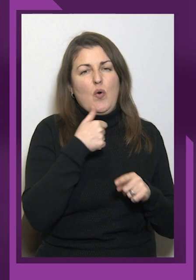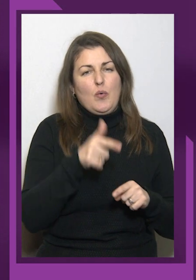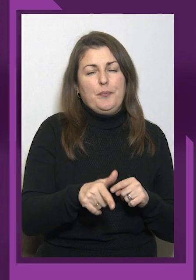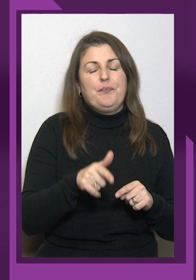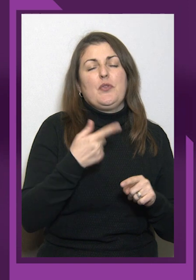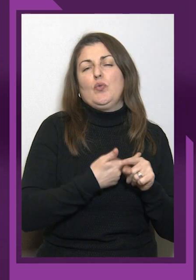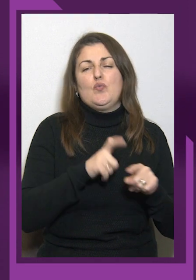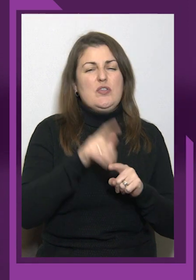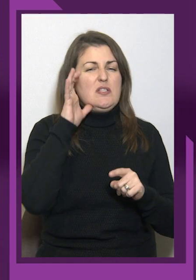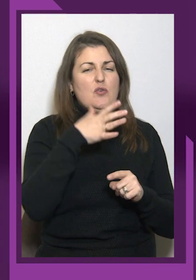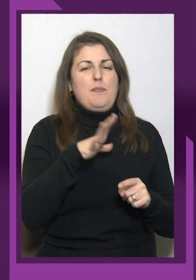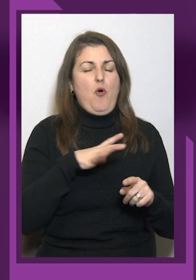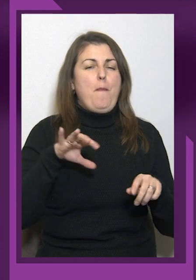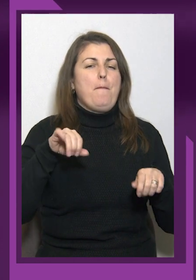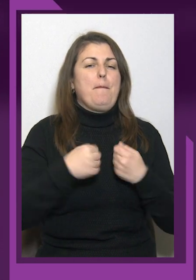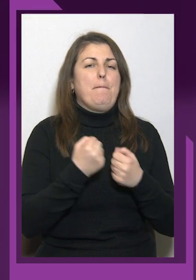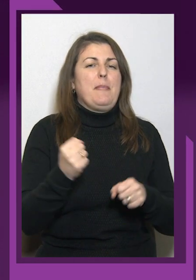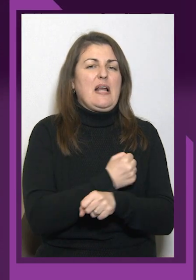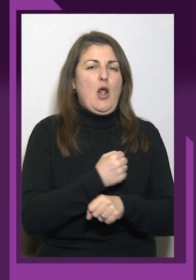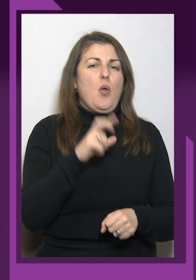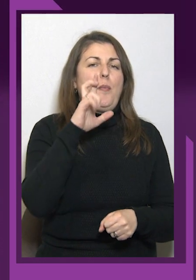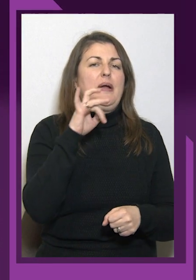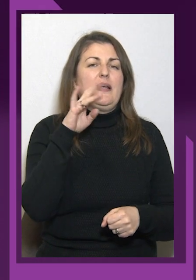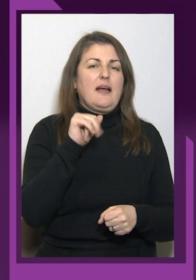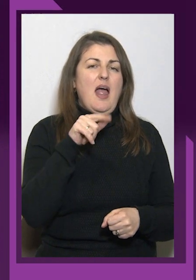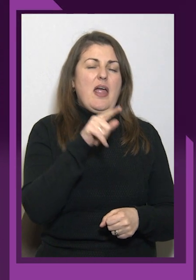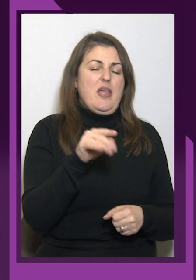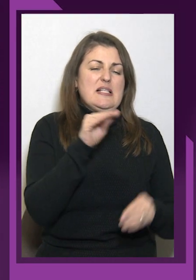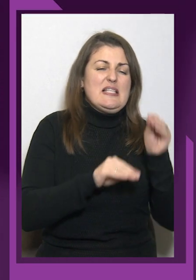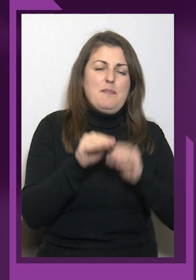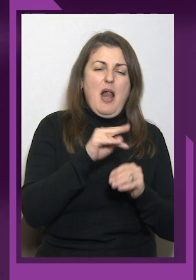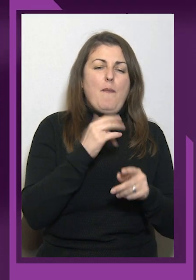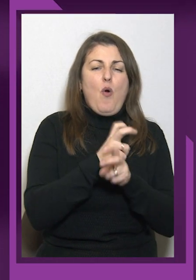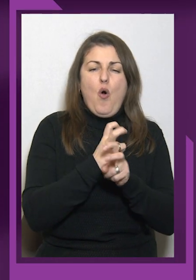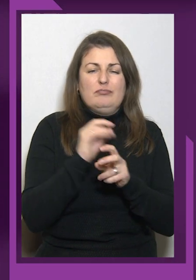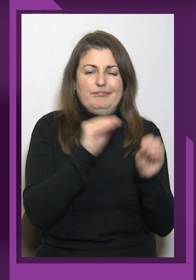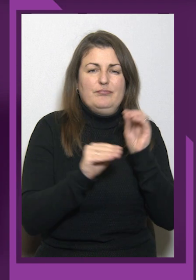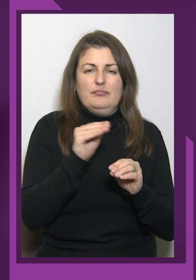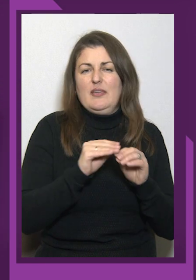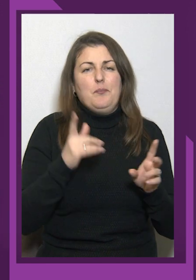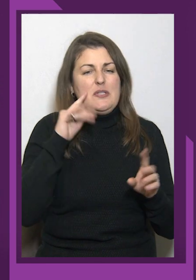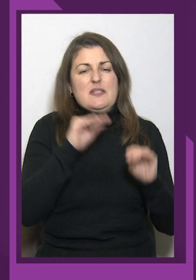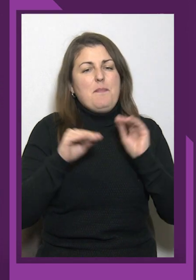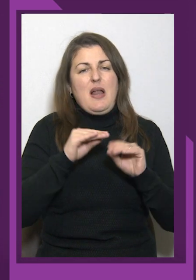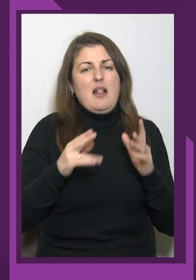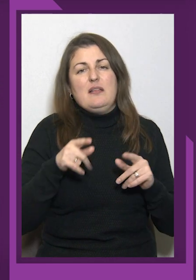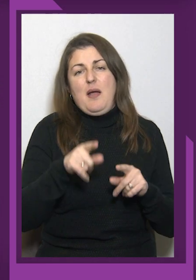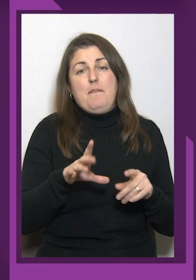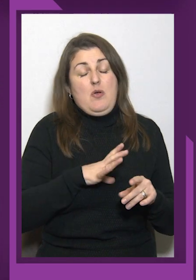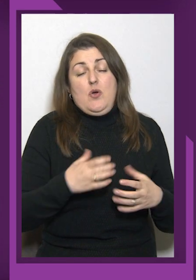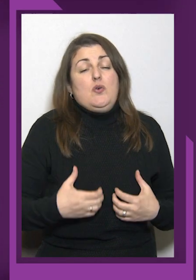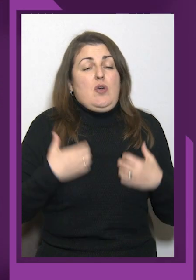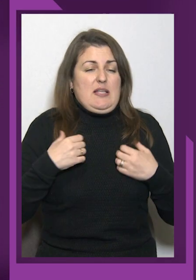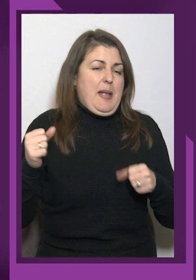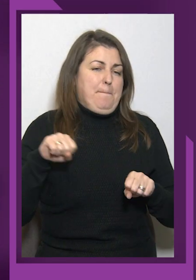Її зібрали по косточкам. Тобто зібрали, там був ужасний перелом. зробили дуже тяжку